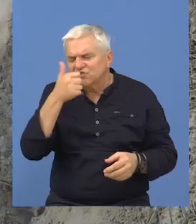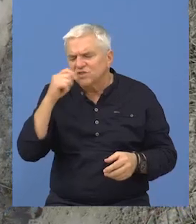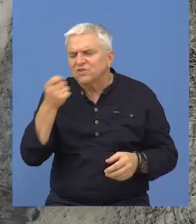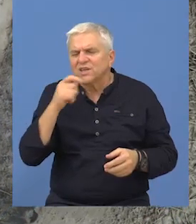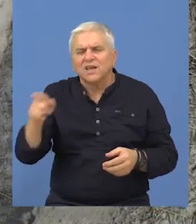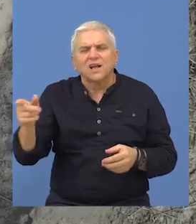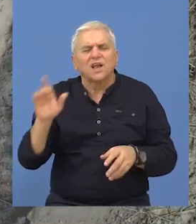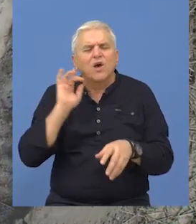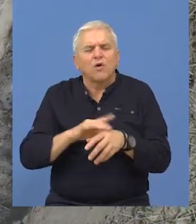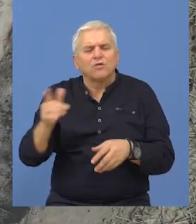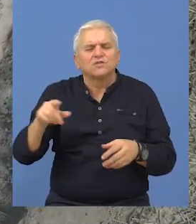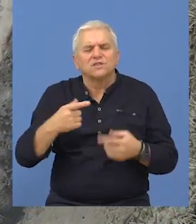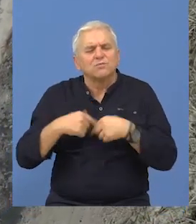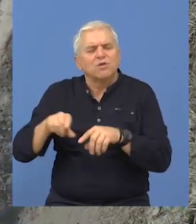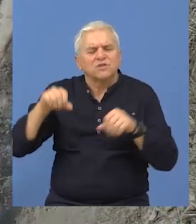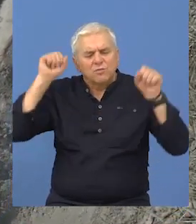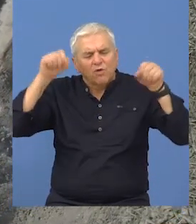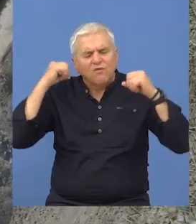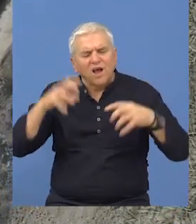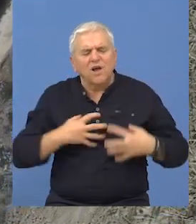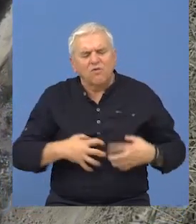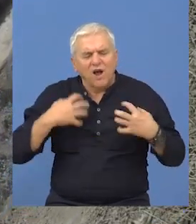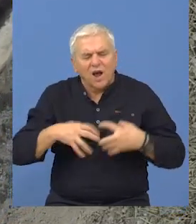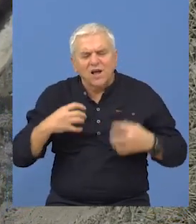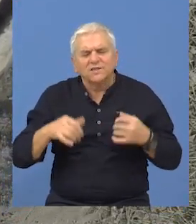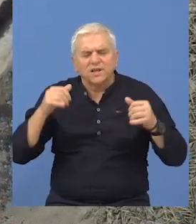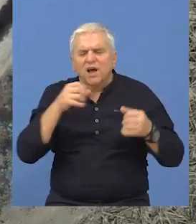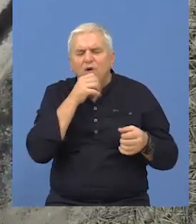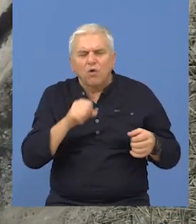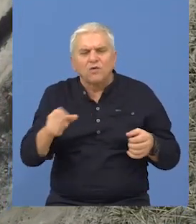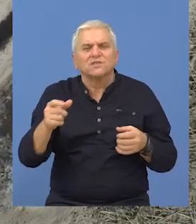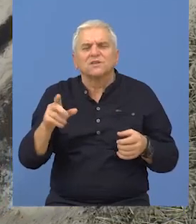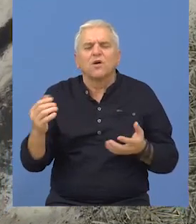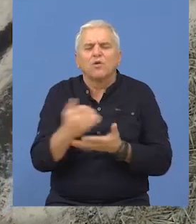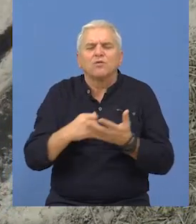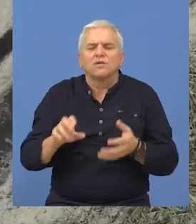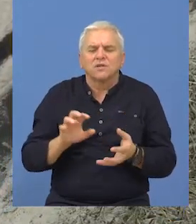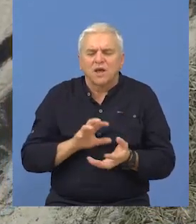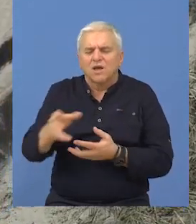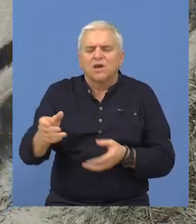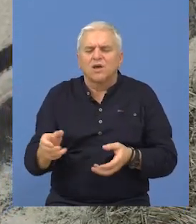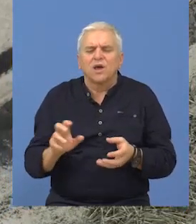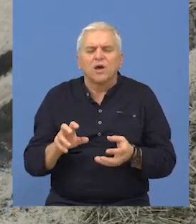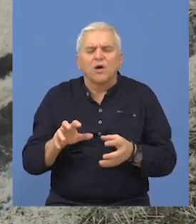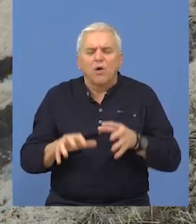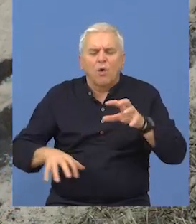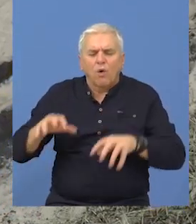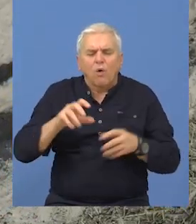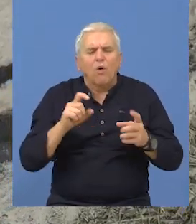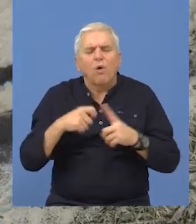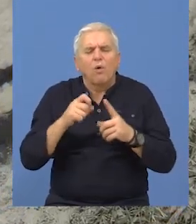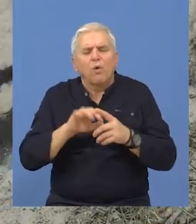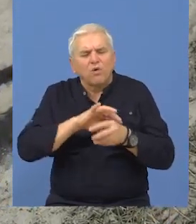tadašnjih ljudi koji su, osim ovaca, koza i svinja, u svoj izhrani koristili i barske kornjače, što je vrlo